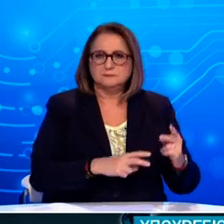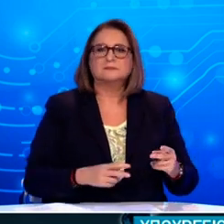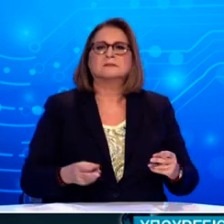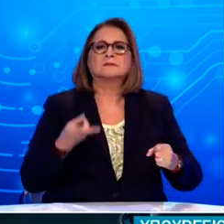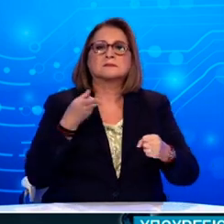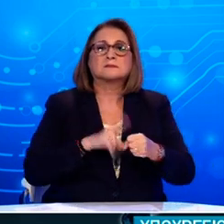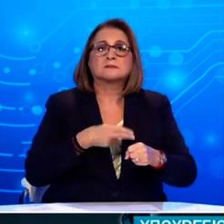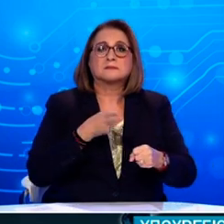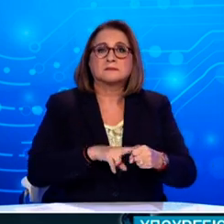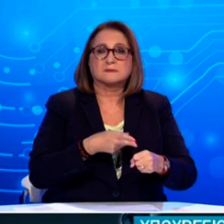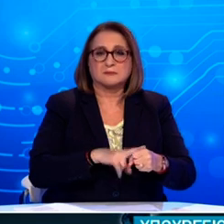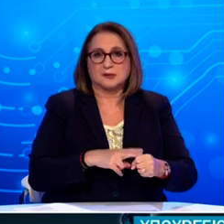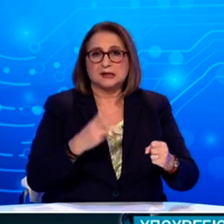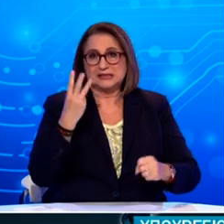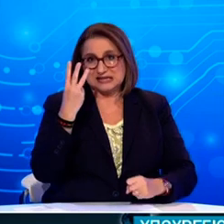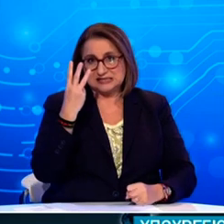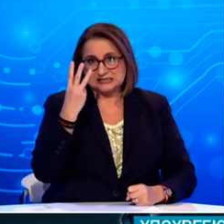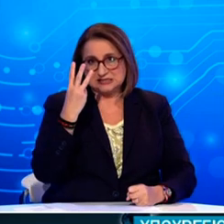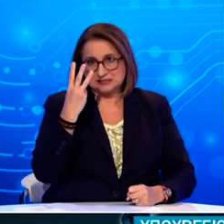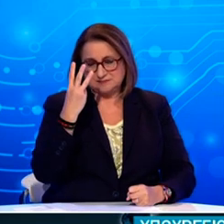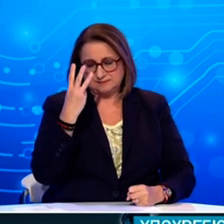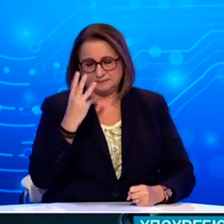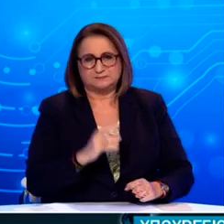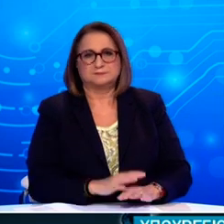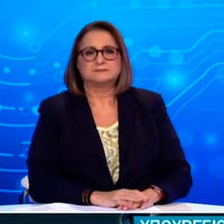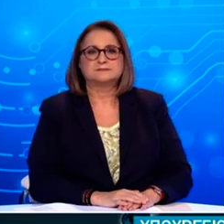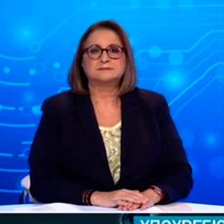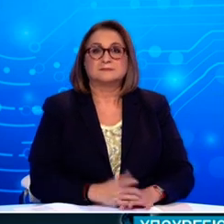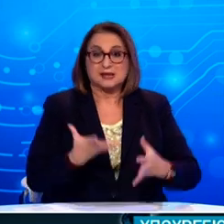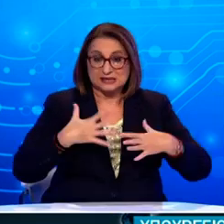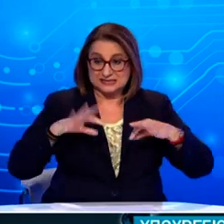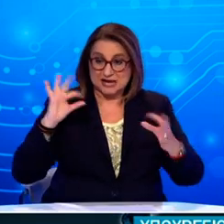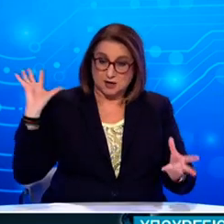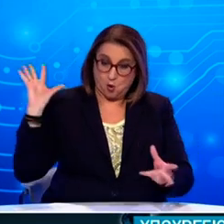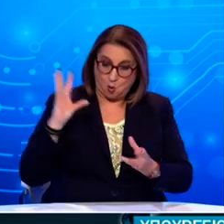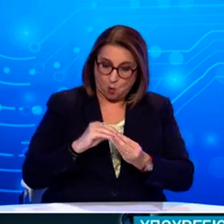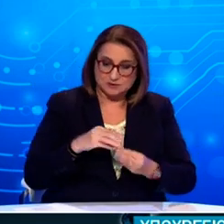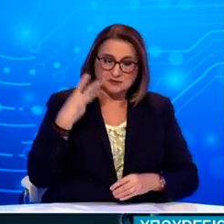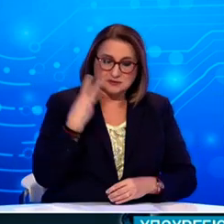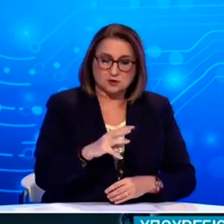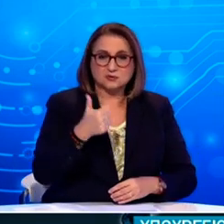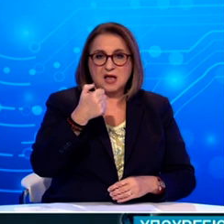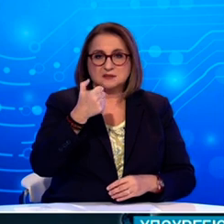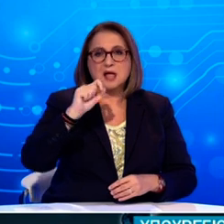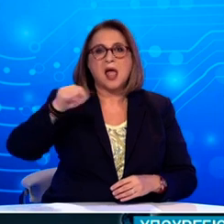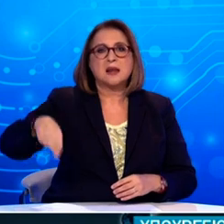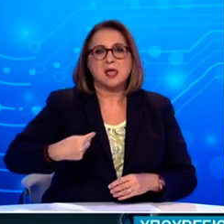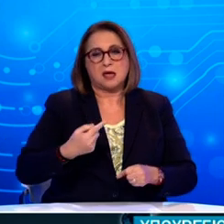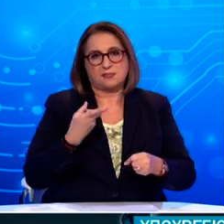ασθενών με COVID-19 είναι τρεις, ενώ από την αρχή της επιδημίας έχουμε συνολικά 369 θανάτους.